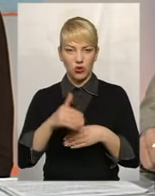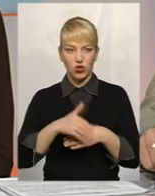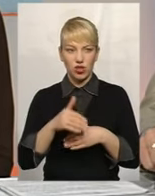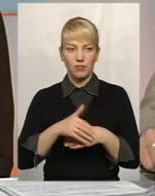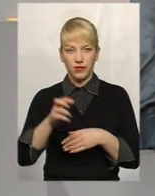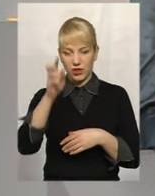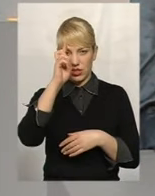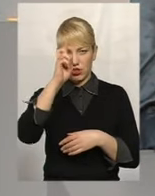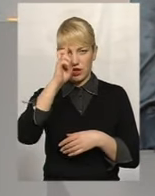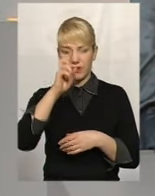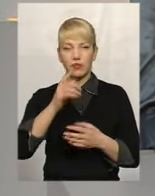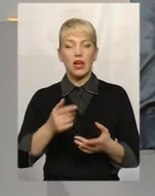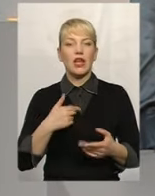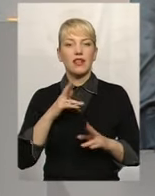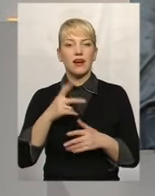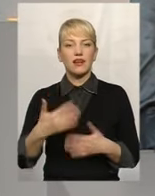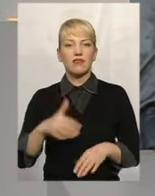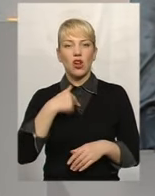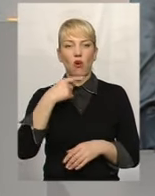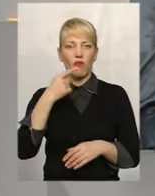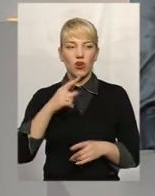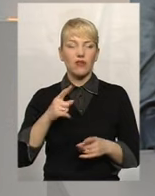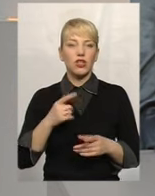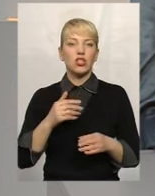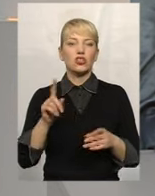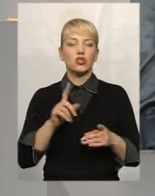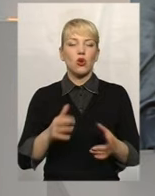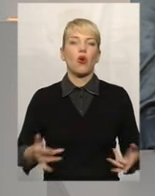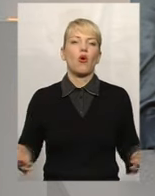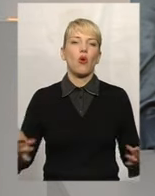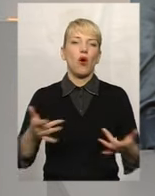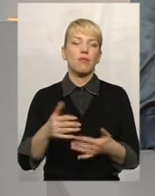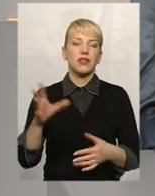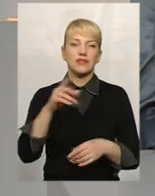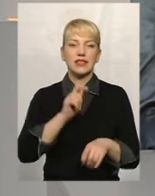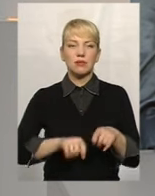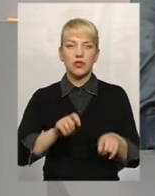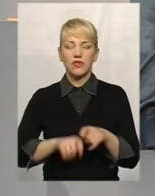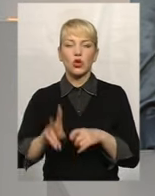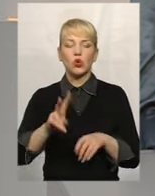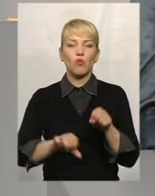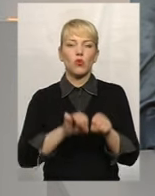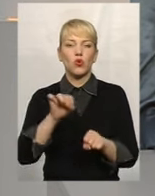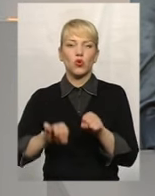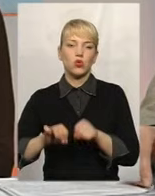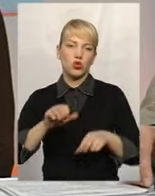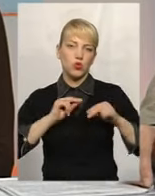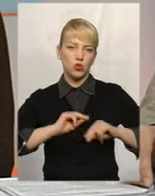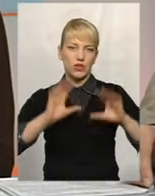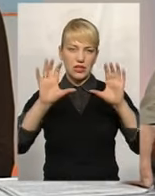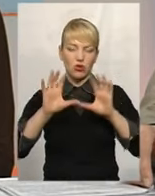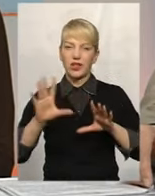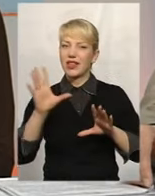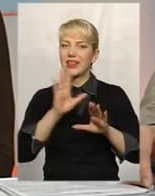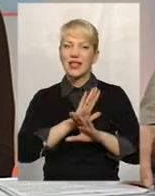держави, оскільки, як я говорив, фактично охопити перевірками і навіть всіх порушників трудового законодавства не завжди вдається